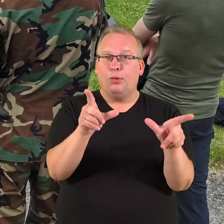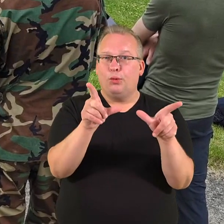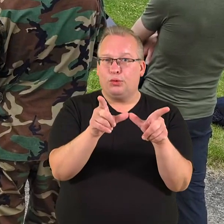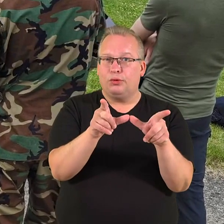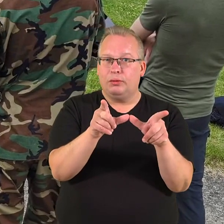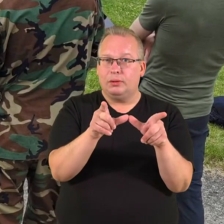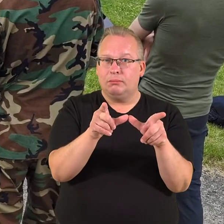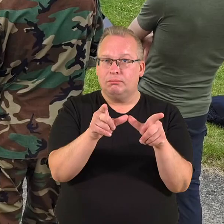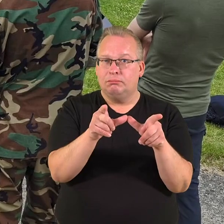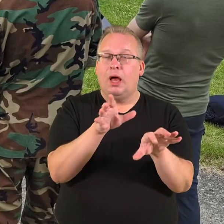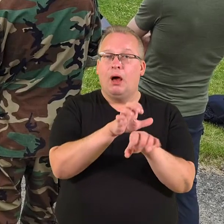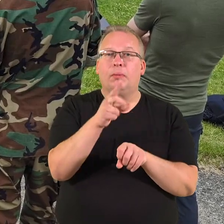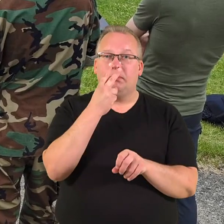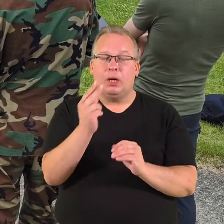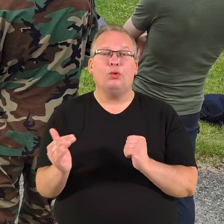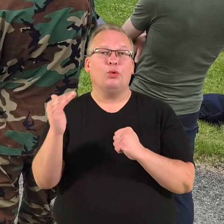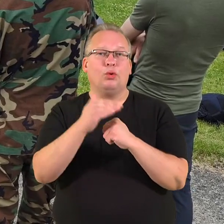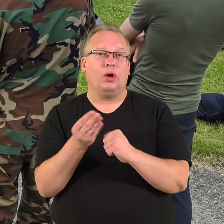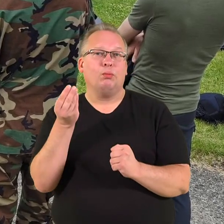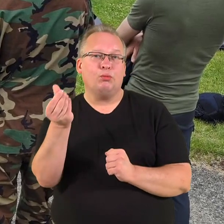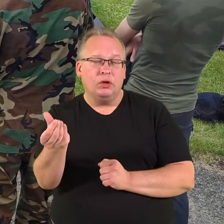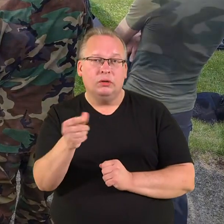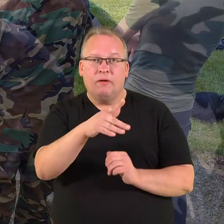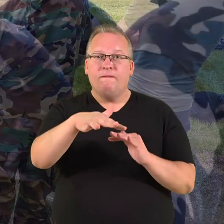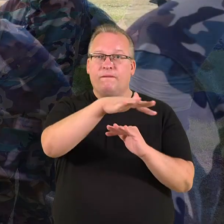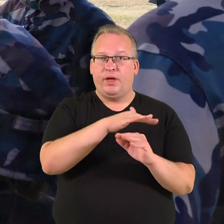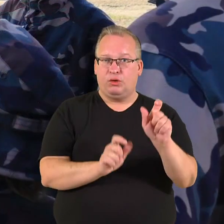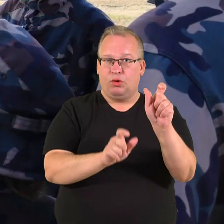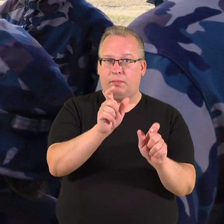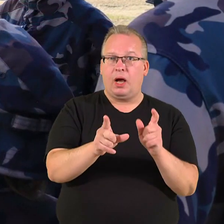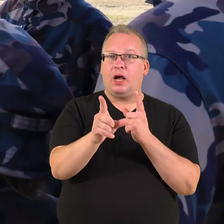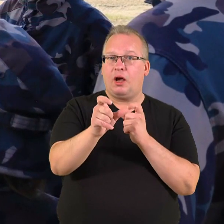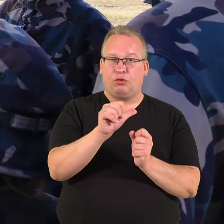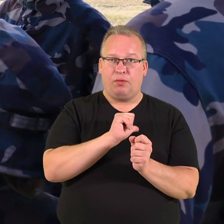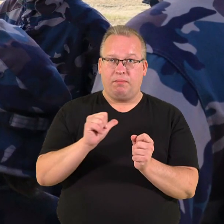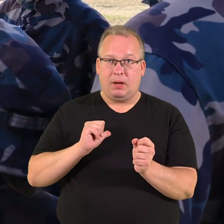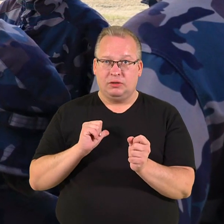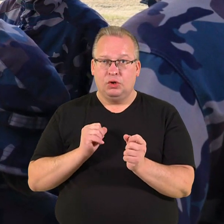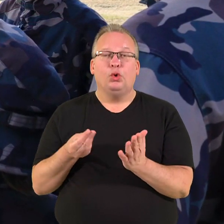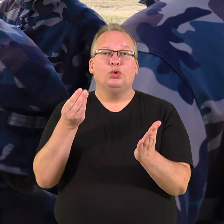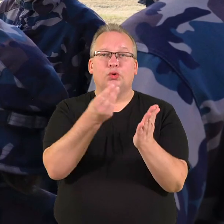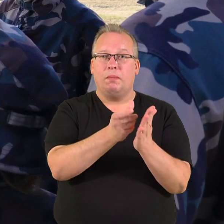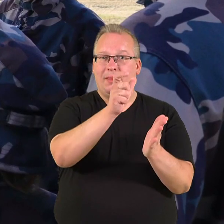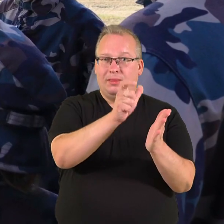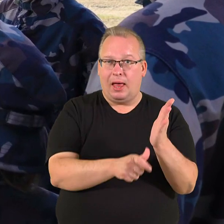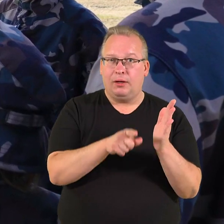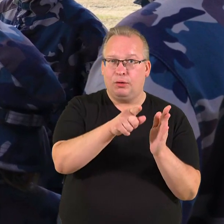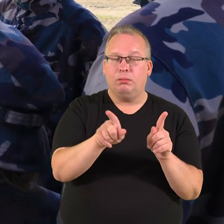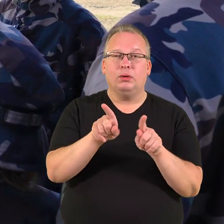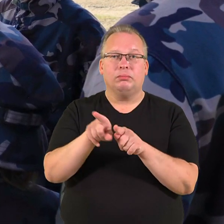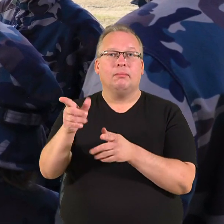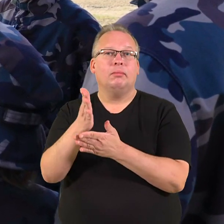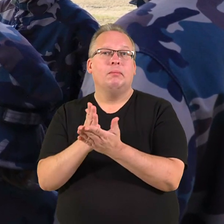yra numatyta kompensacija mokėti iš visuomeninių lėšų, reiškia, ką šaulys susimoka per metus nario mokesti, jam už tas